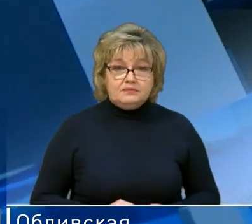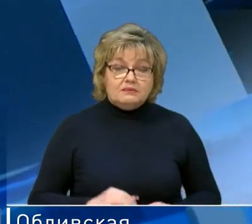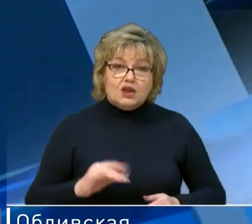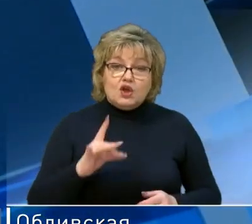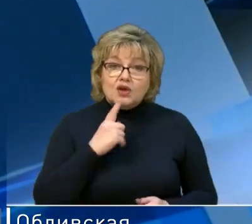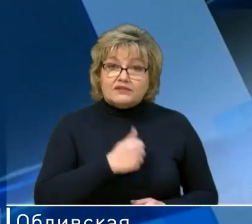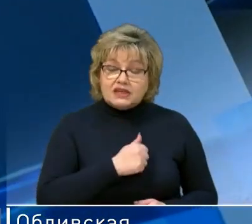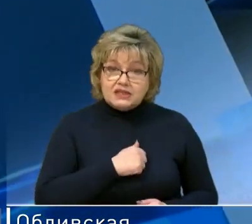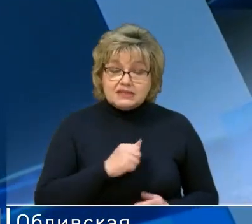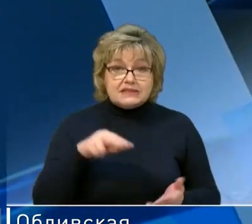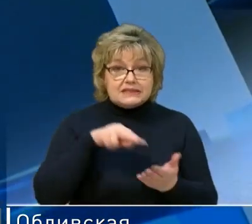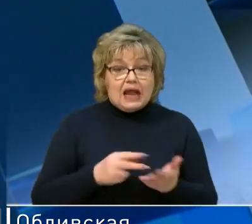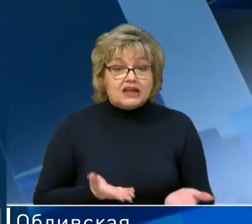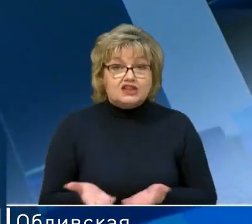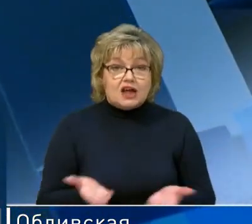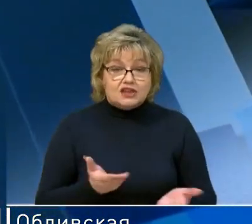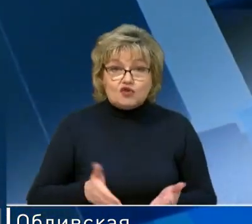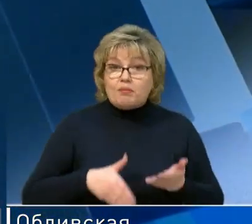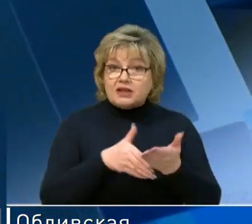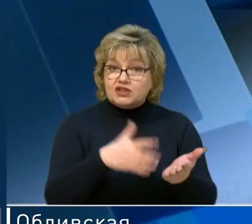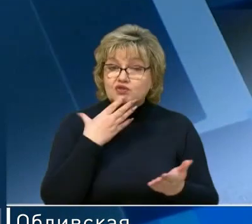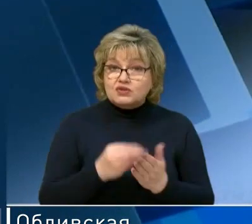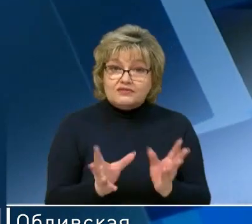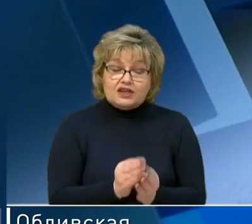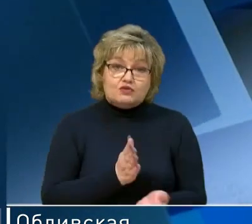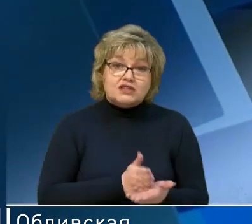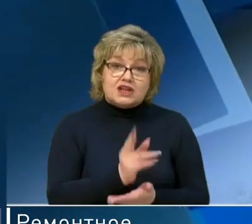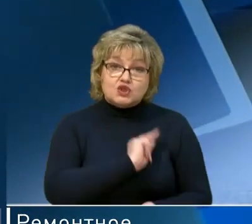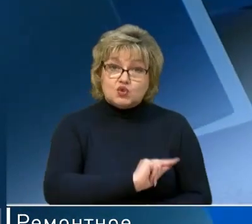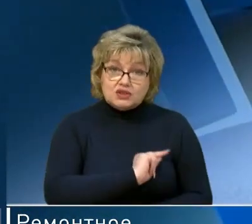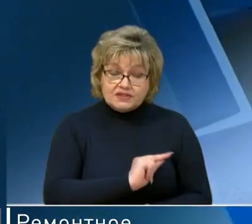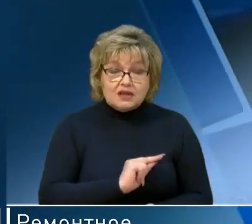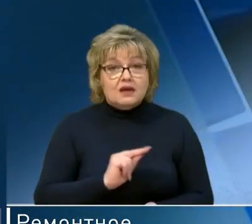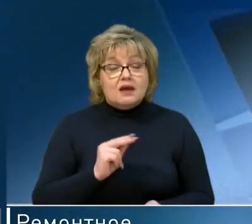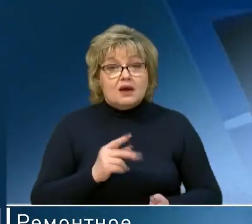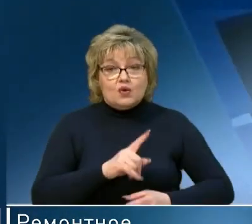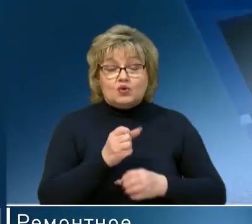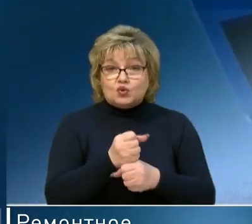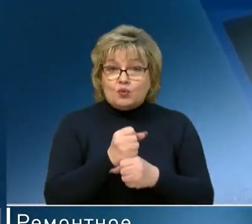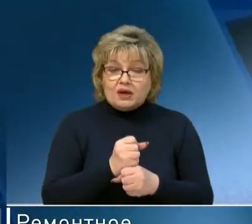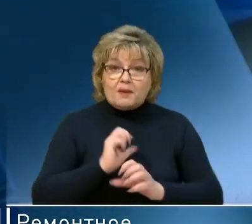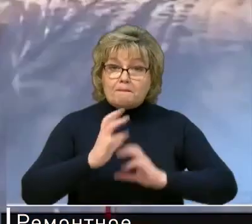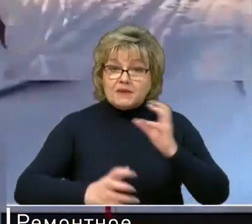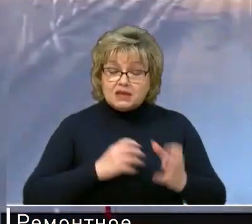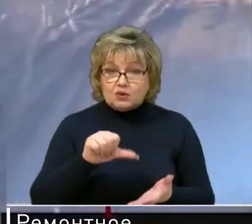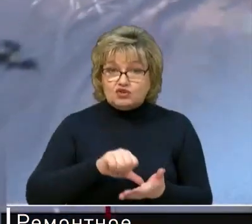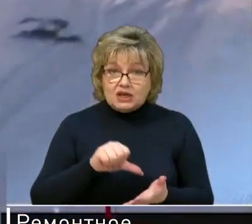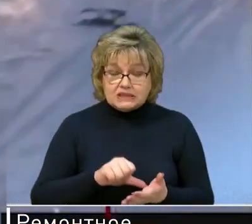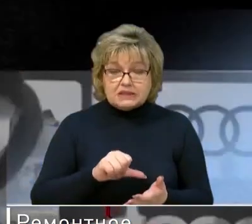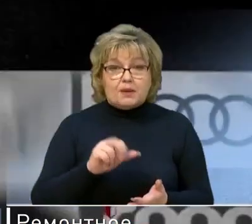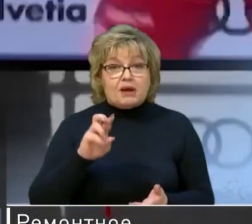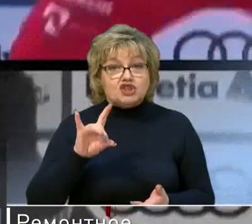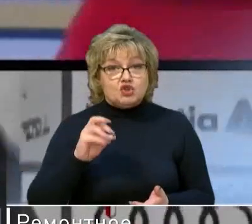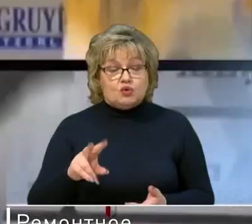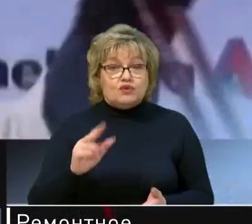Росгвардейцы встали на лыжу в поддержку своего сослуживца, участника Кубка мира по лыжным гонкам. Александр Большунов